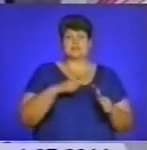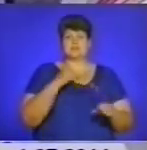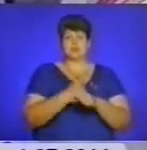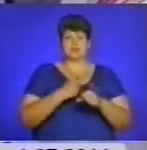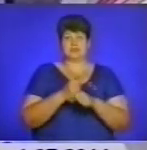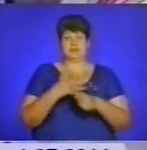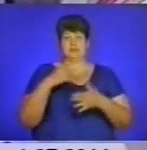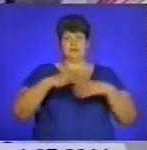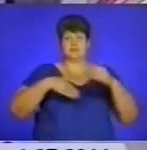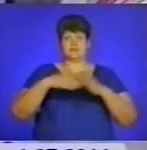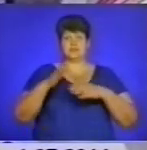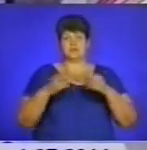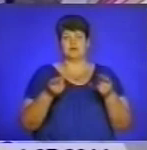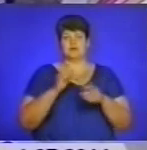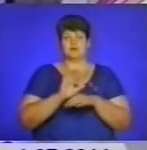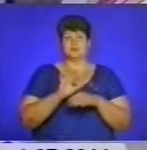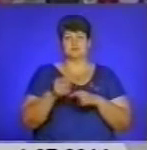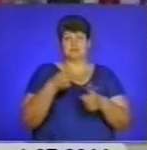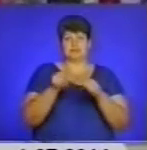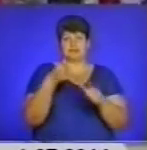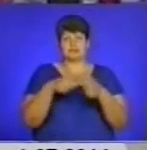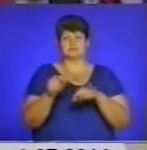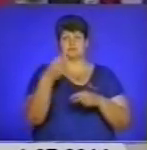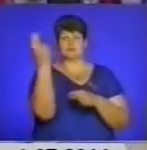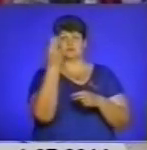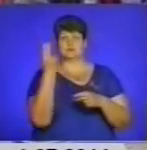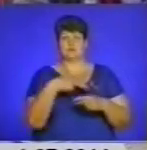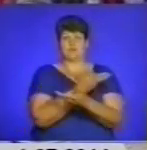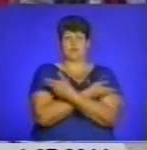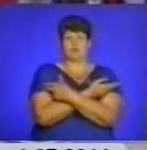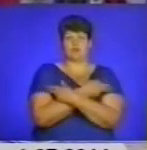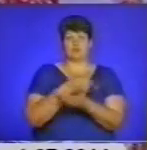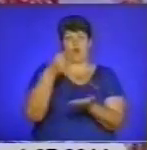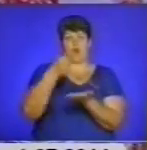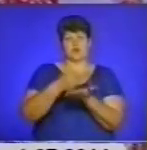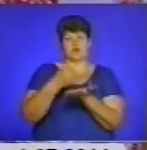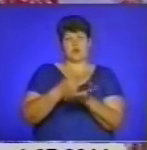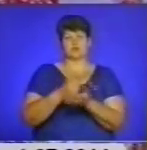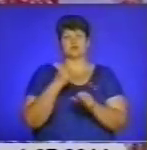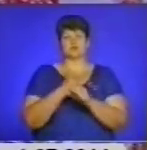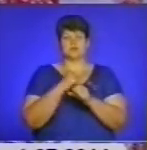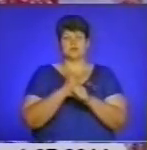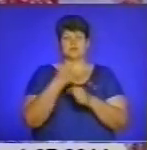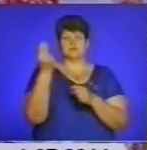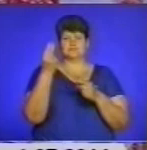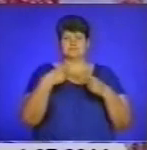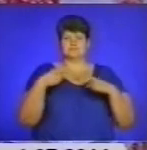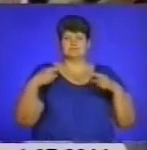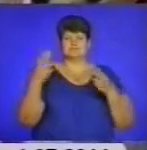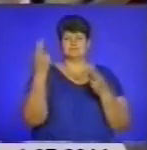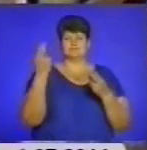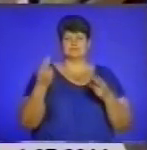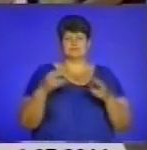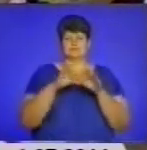якийсь виріб. Зокрема, виліпити щось із глини, розмалювати футболку або горнятко, створити візерунок за допомогою різнокольорових